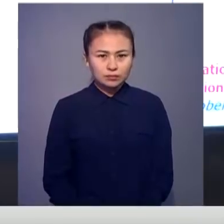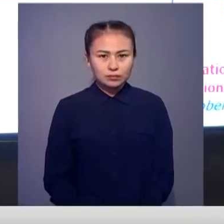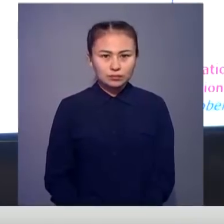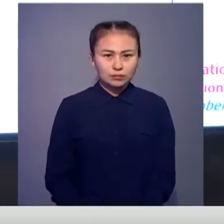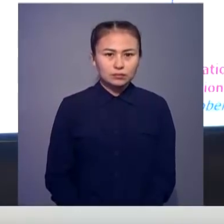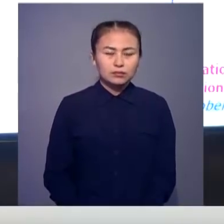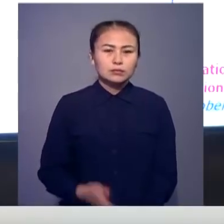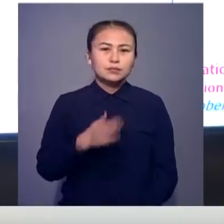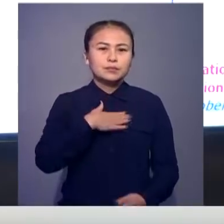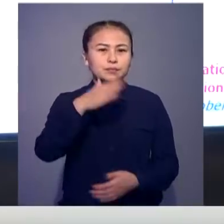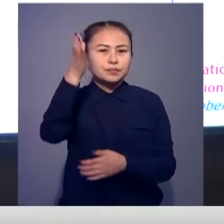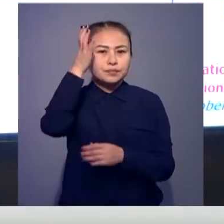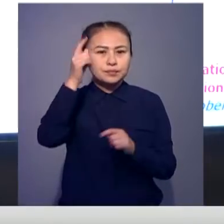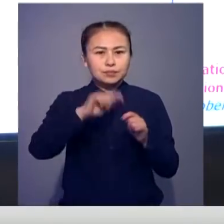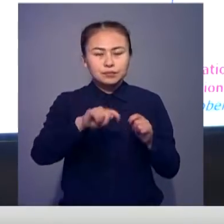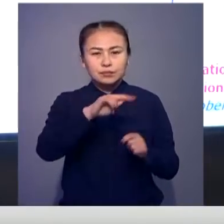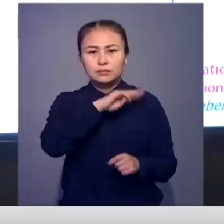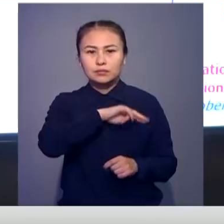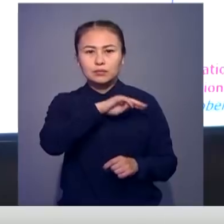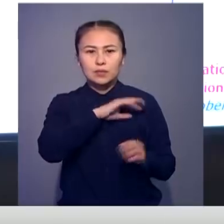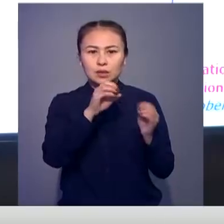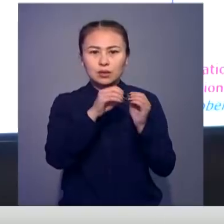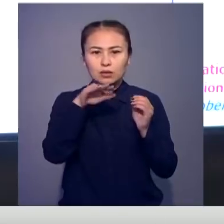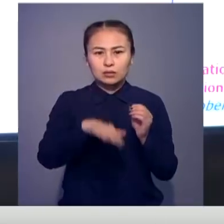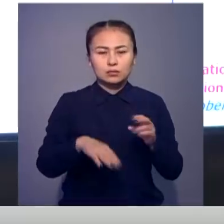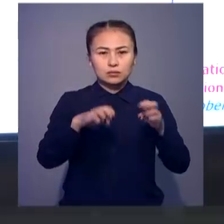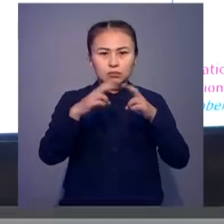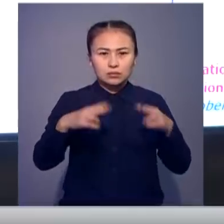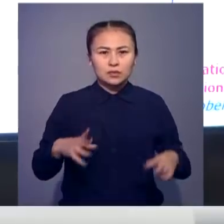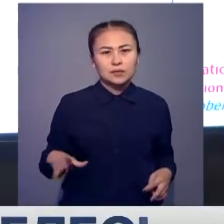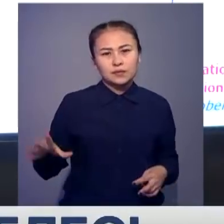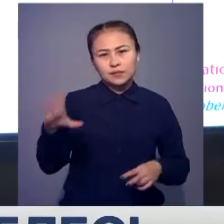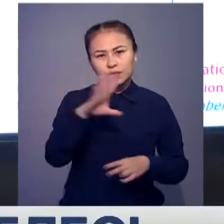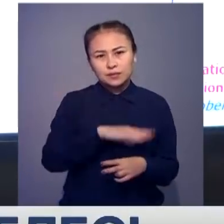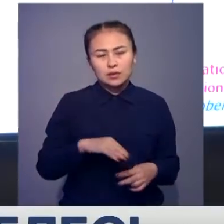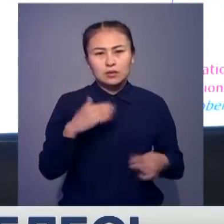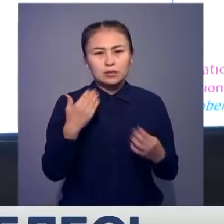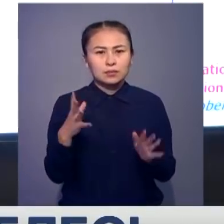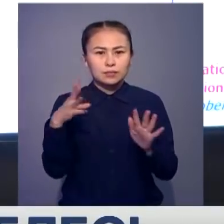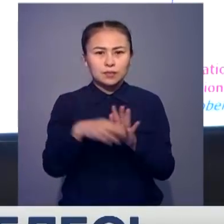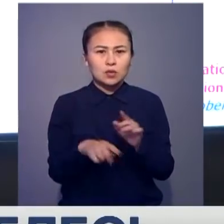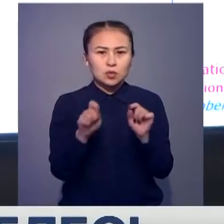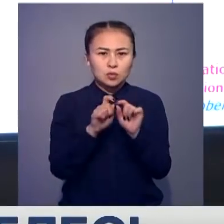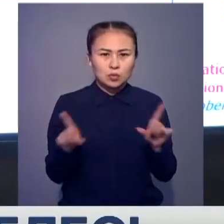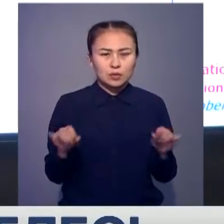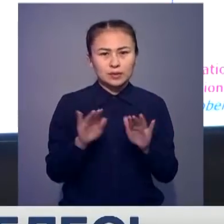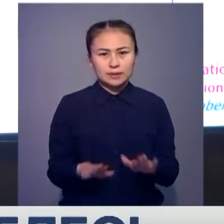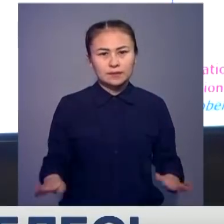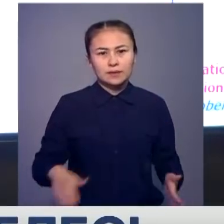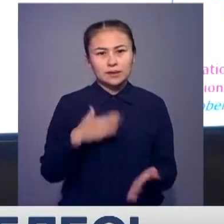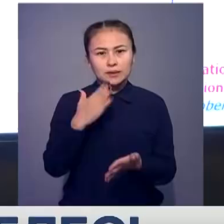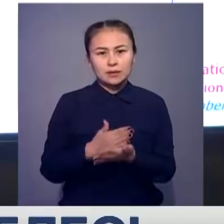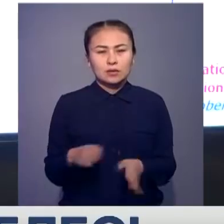Біз ғылыми зерттеу жұмысын жүргізіп, оныныңдан аса ғимаратты тек серіп шықтық. Олардың қатарында мектепте балабақша да бар.